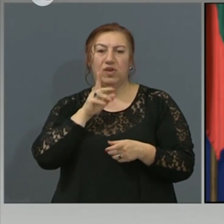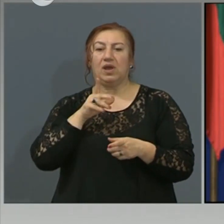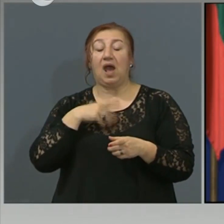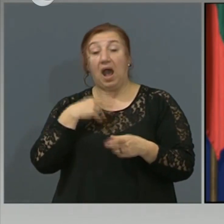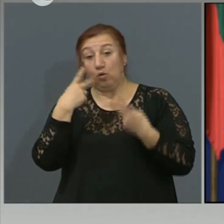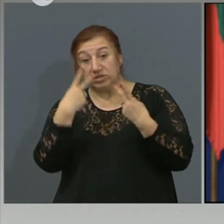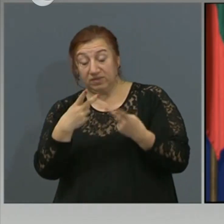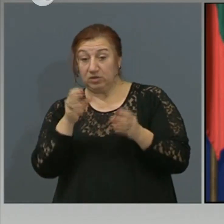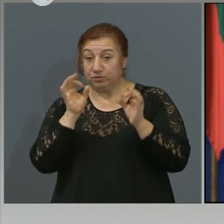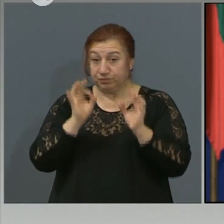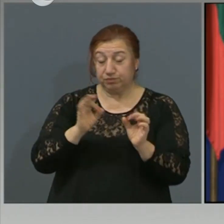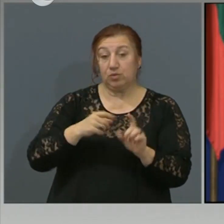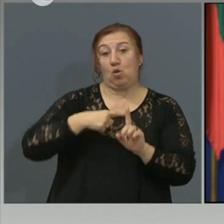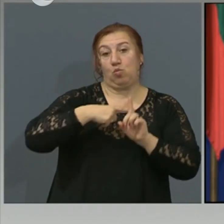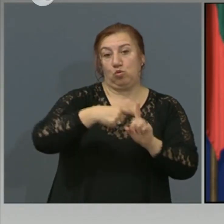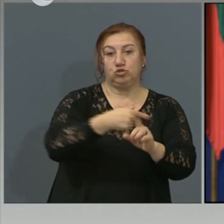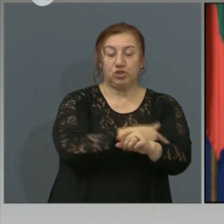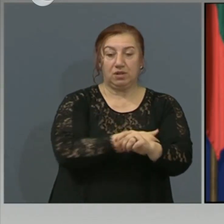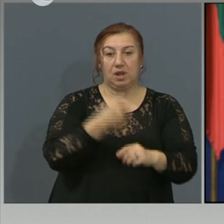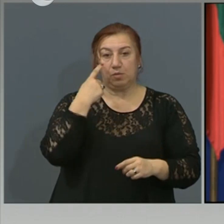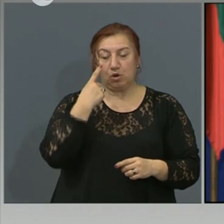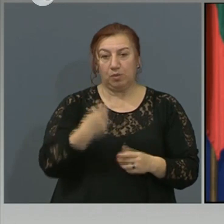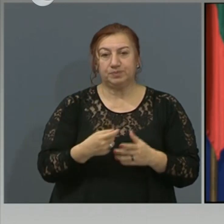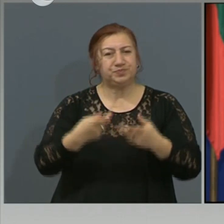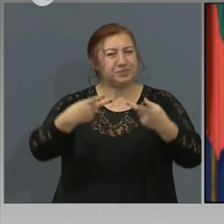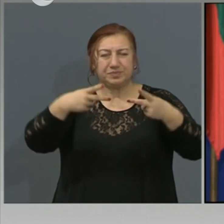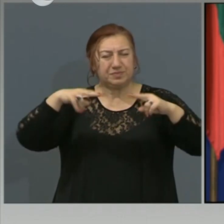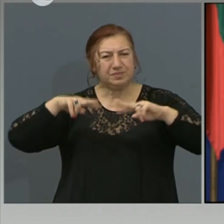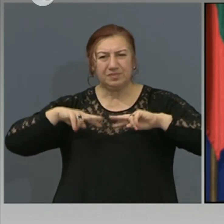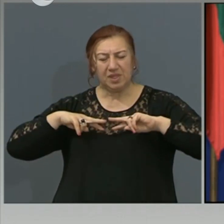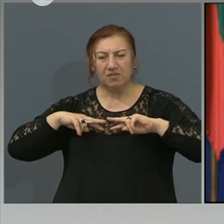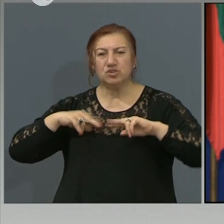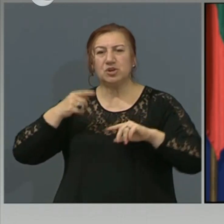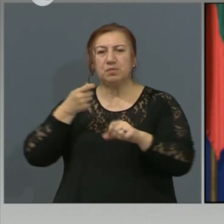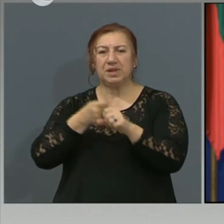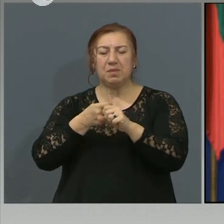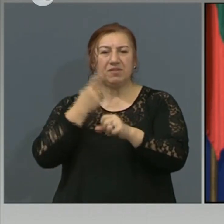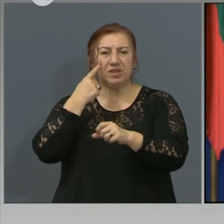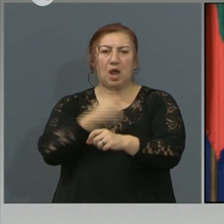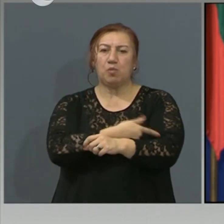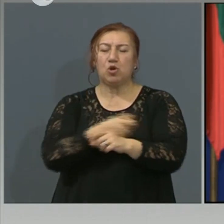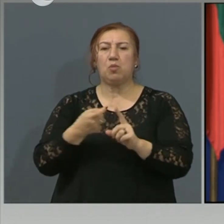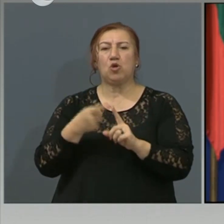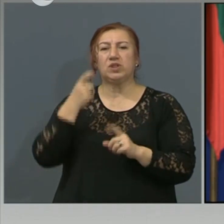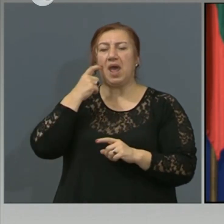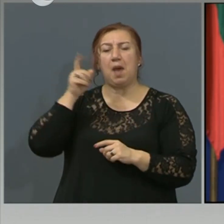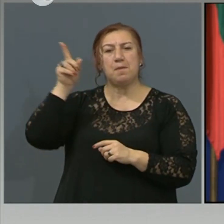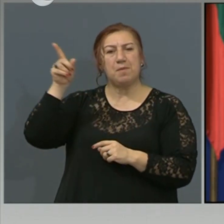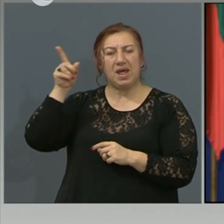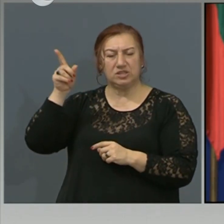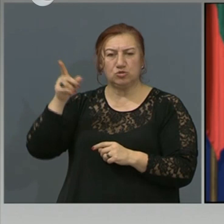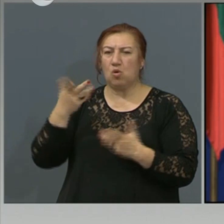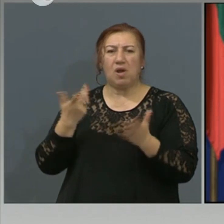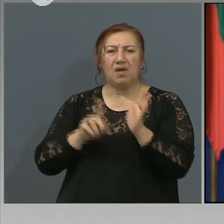положителен този пациент. Връщам ви на пробите от Банско. Какви са резултатите от